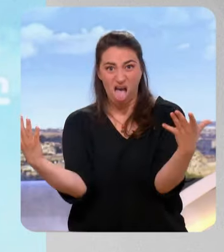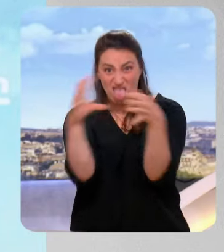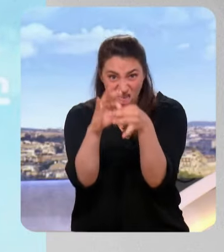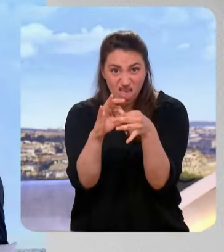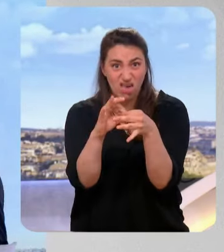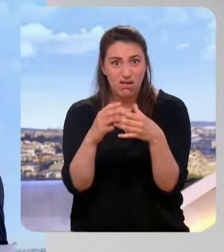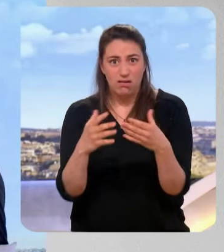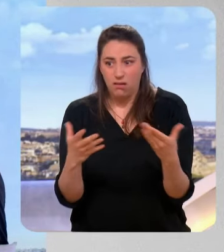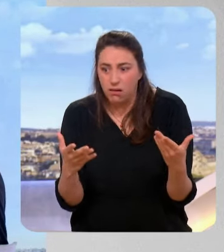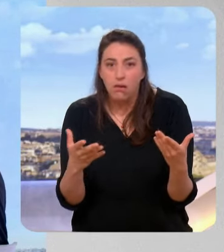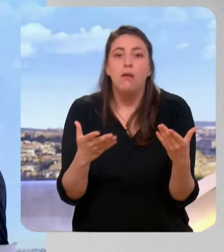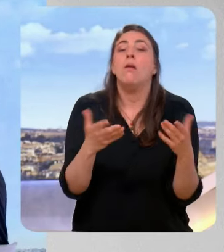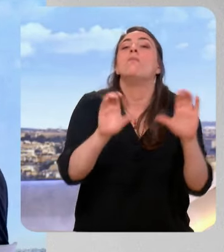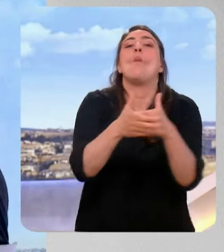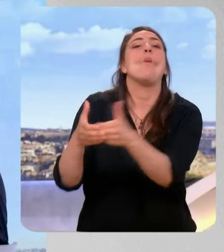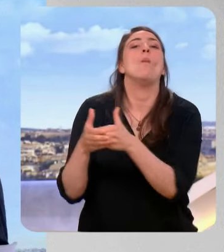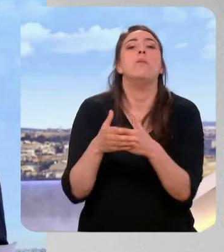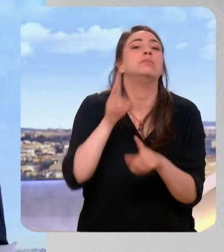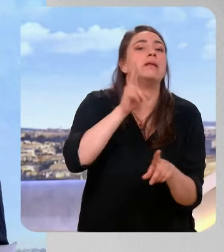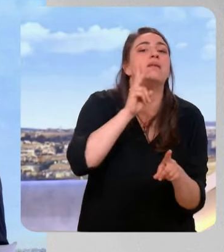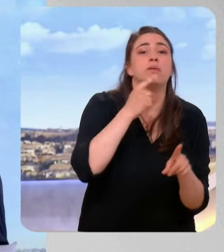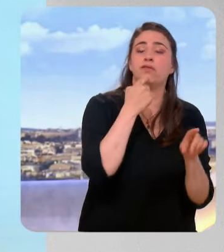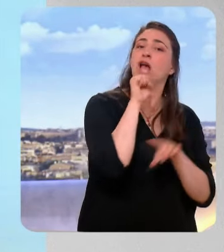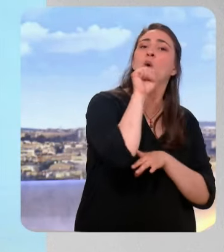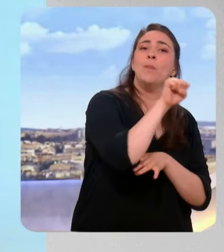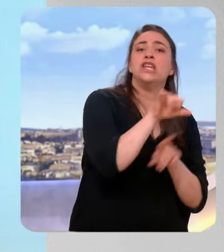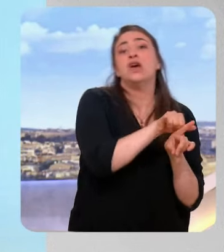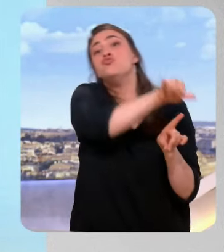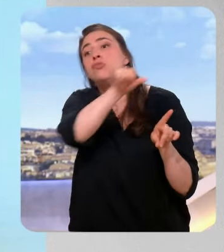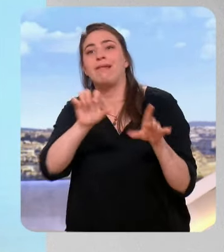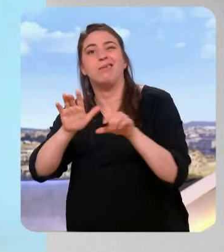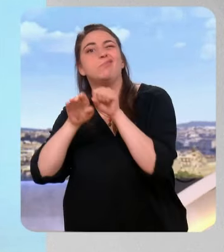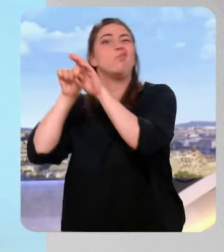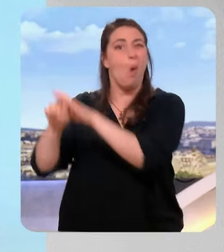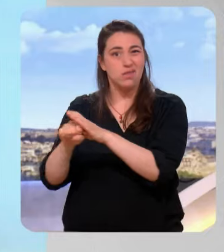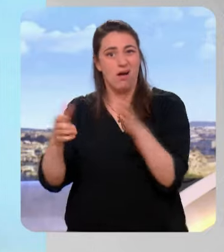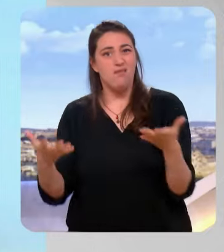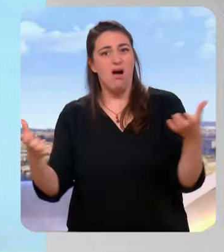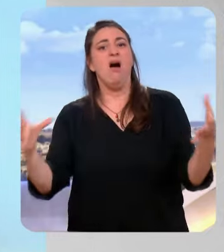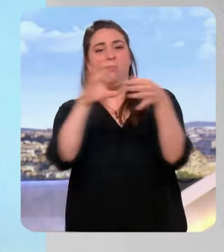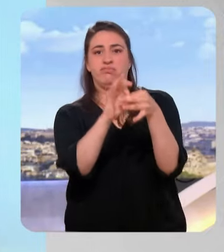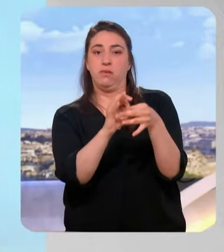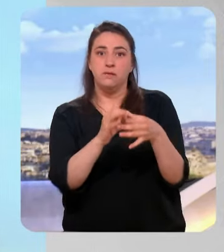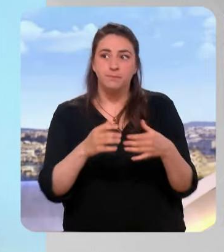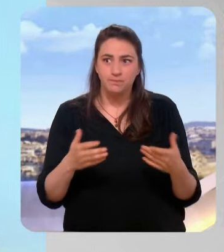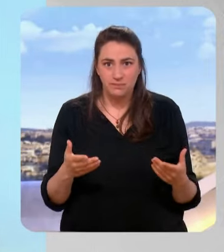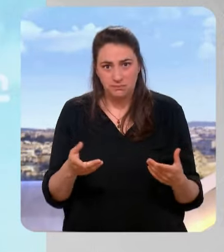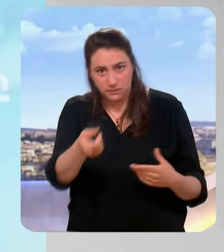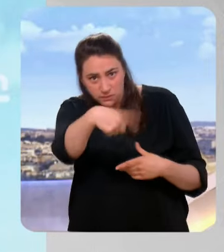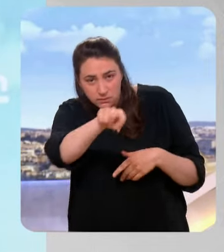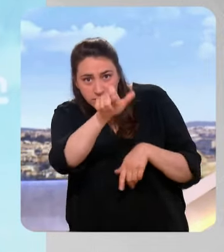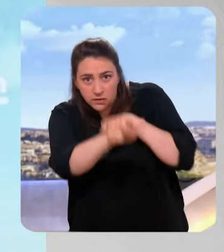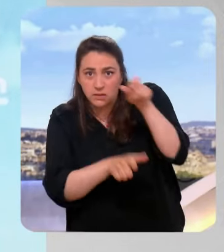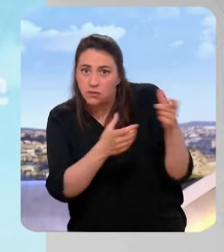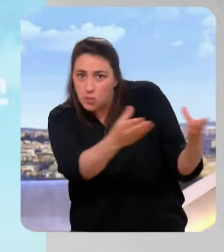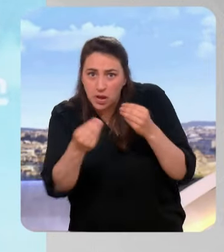traditionnels, par exemple du parti communiste jusqu'à une partie de la droite ? C'est peut-être le scénario qui va se dessiner, mais est-ce que c'est ce que veulent les Français ? Les Français,